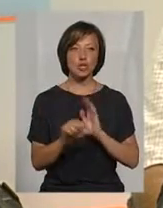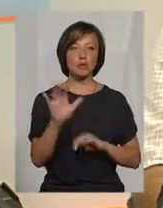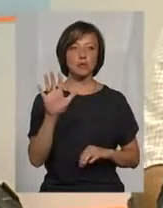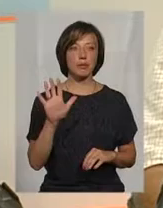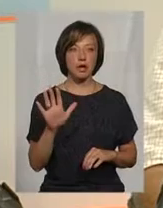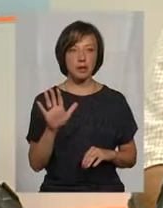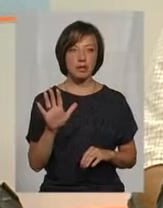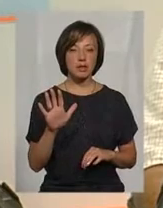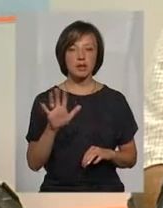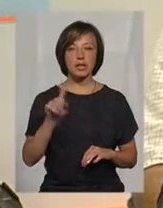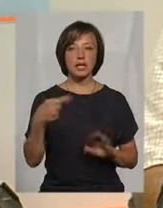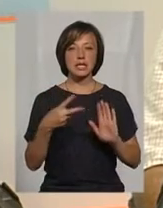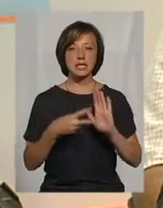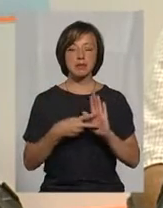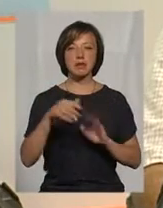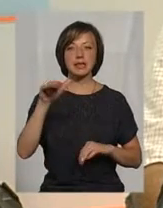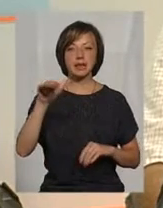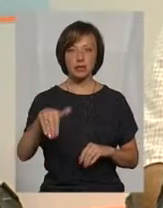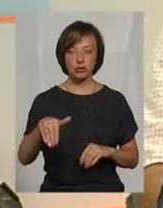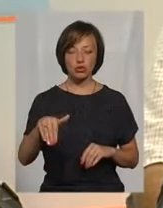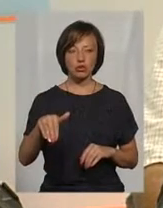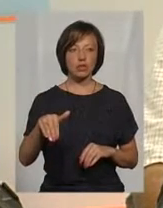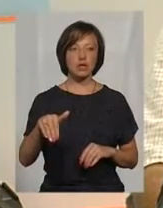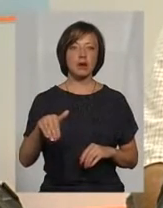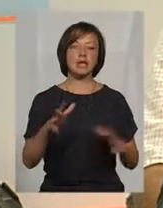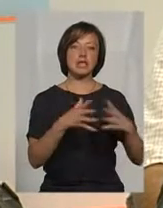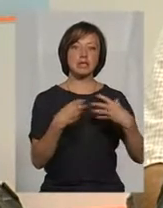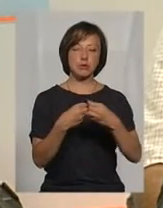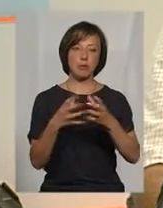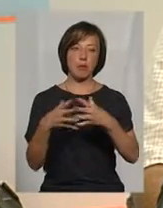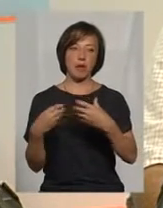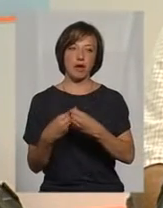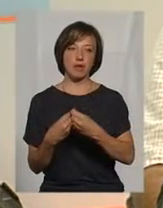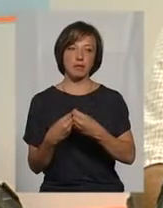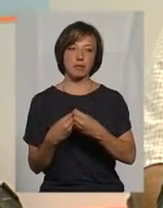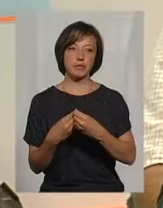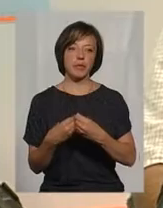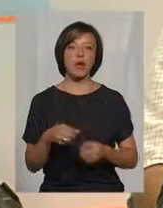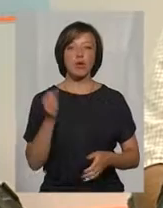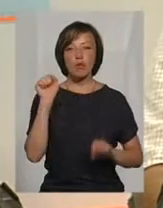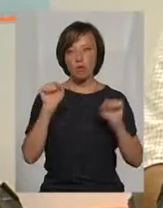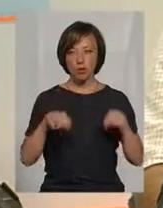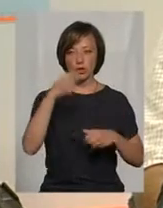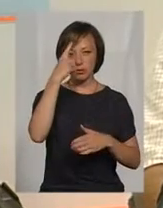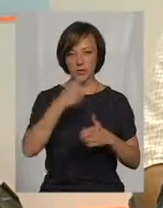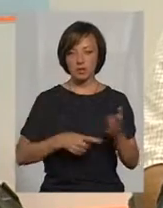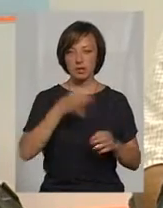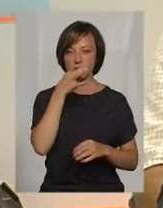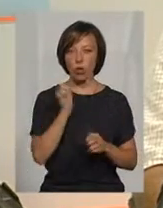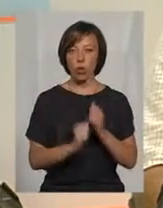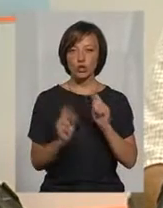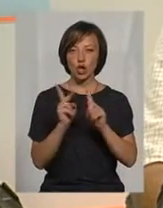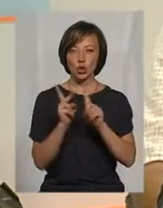,7 тисячі домохсподарств. Тобто, можна впевнено стверджувати, що кожне друге